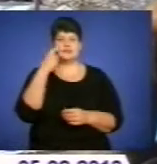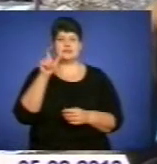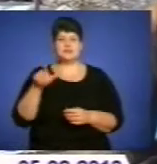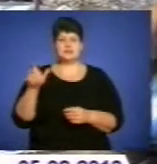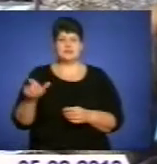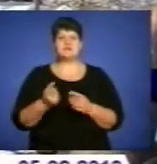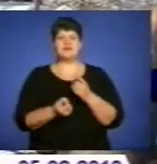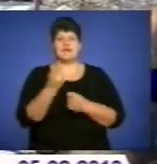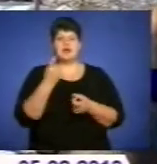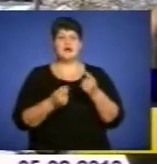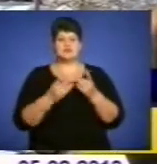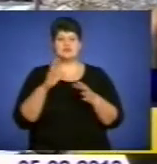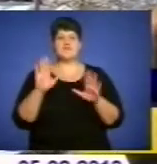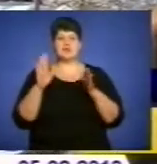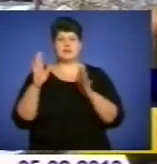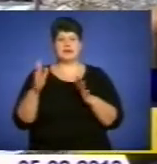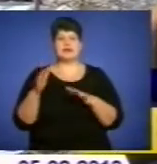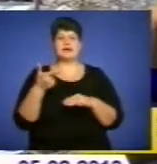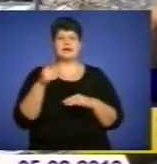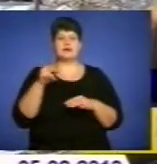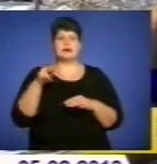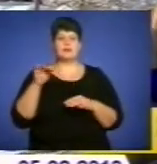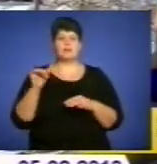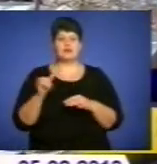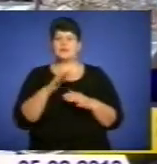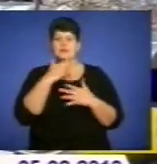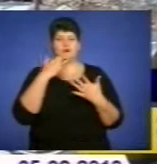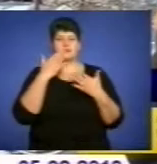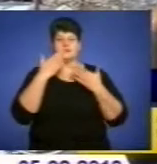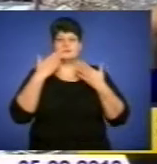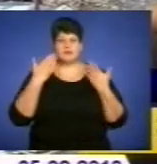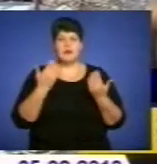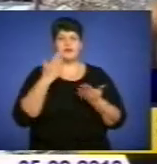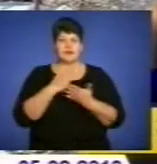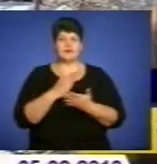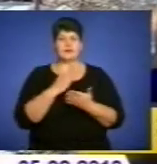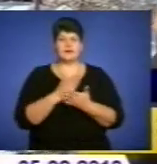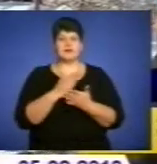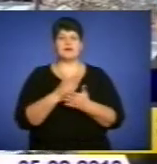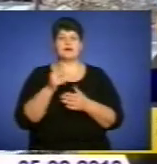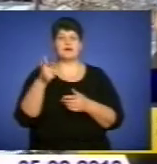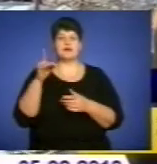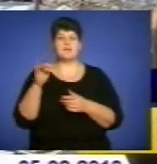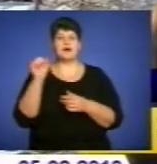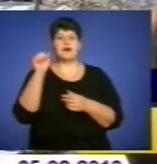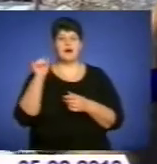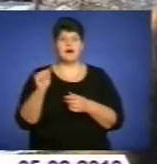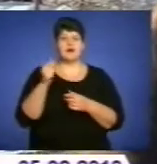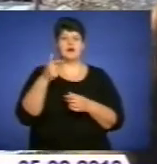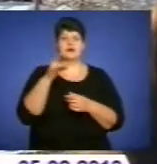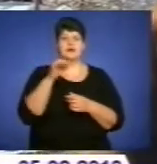випадки грипу, але хоча їх не так багато. Але є грип А, є грип Б, але